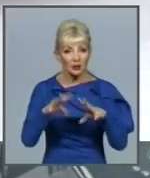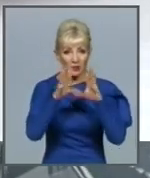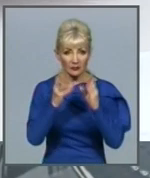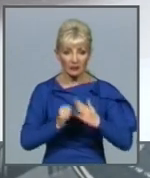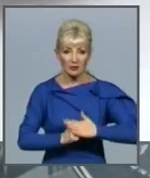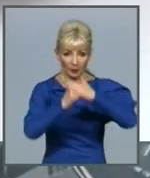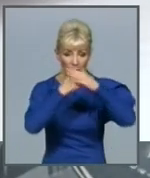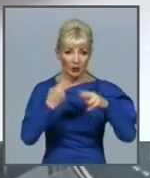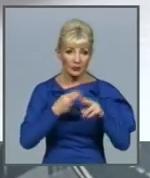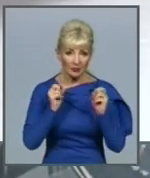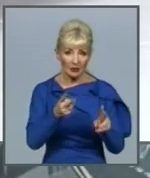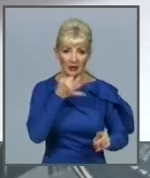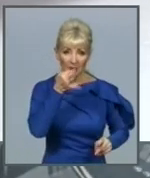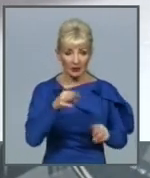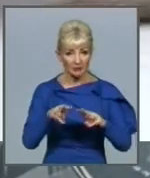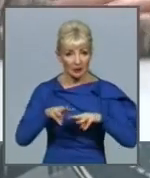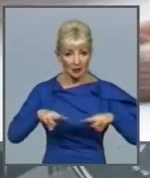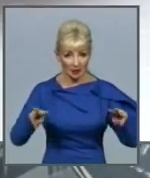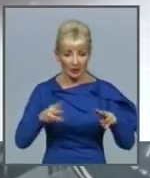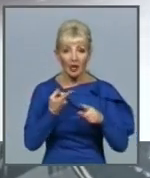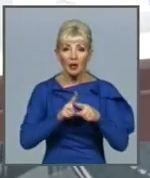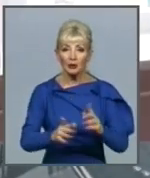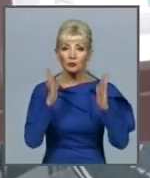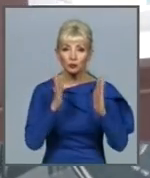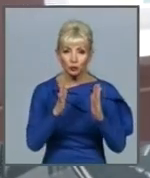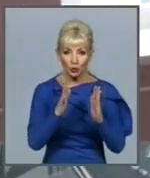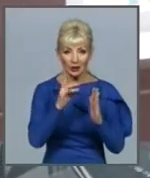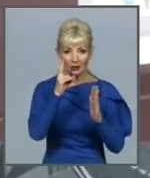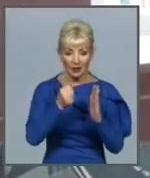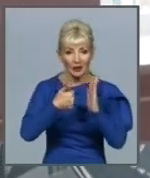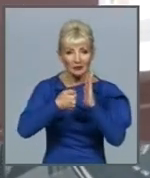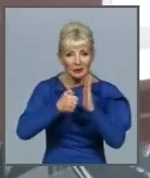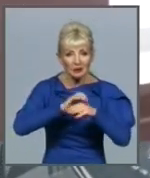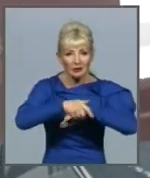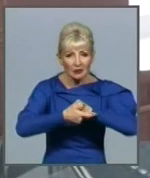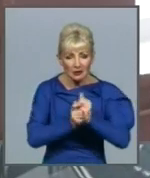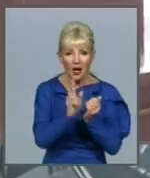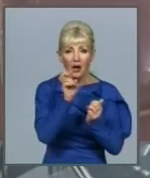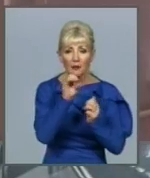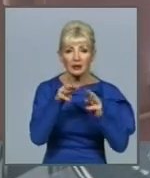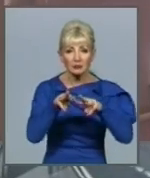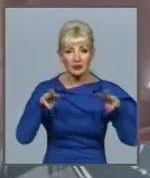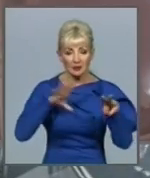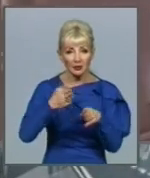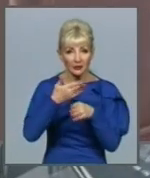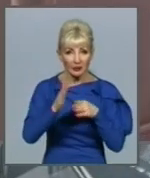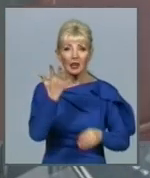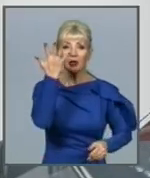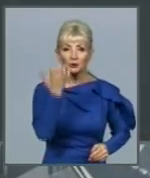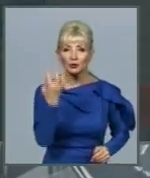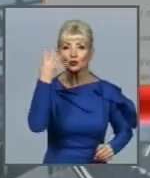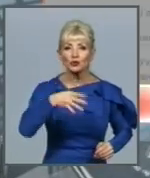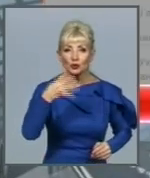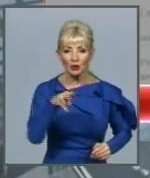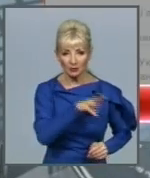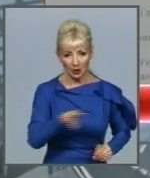зазначають у міністерстві. Тож тільки на деззасоби для шкіл Кабміном було виділено майже 540 мільйонів гривень.